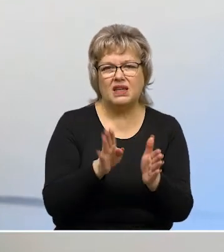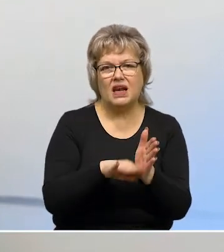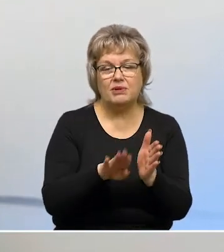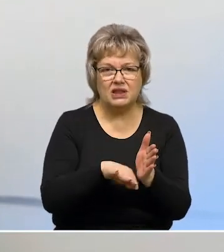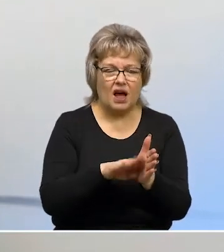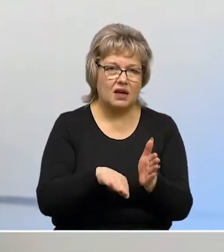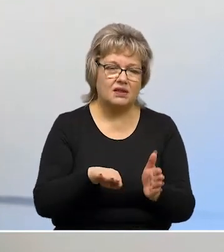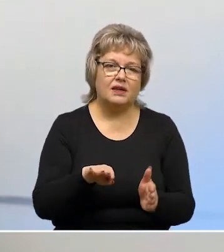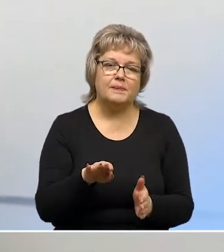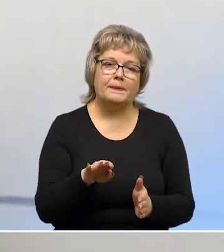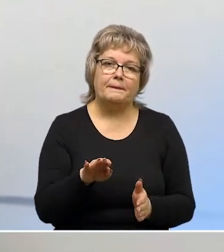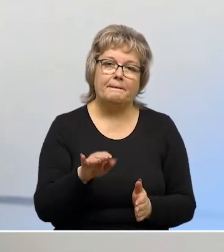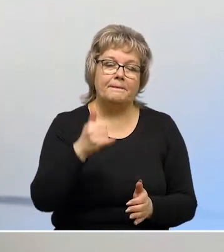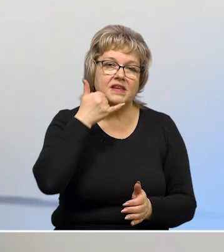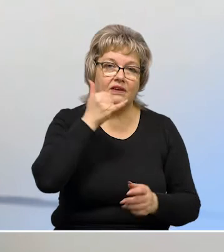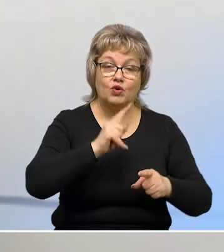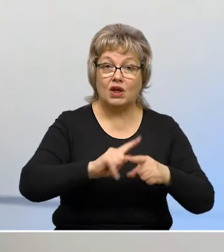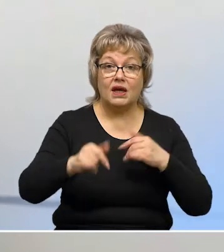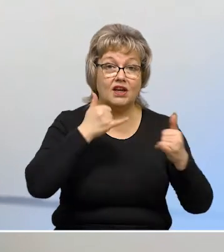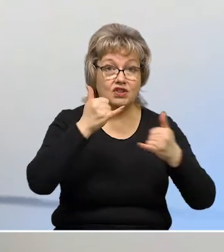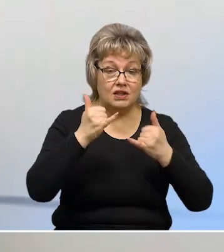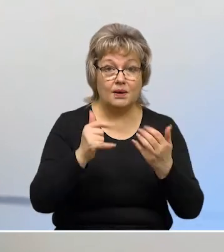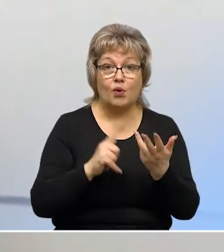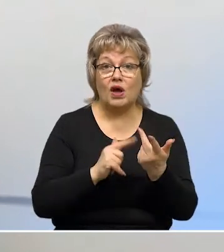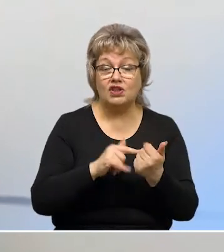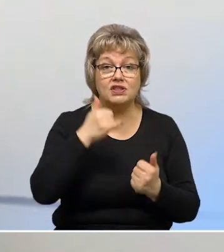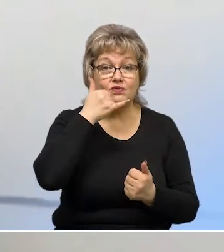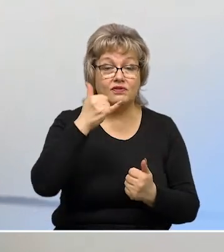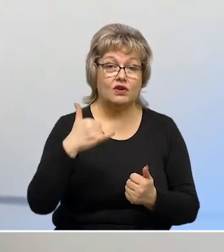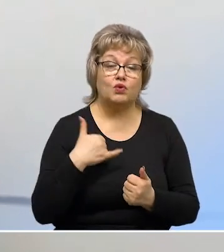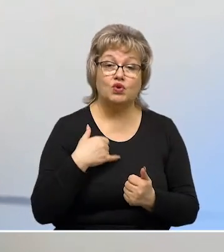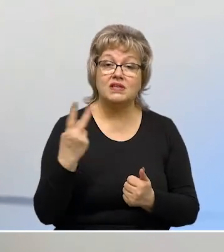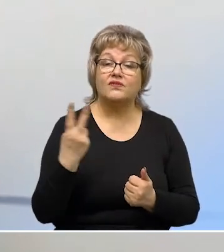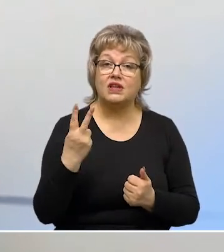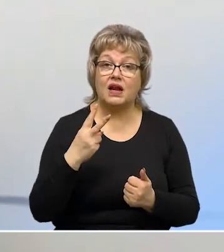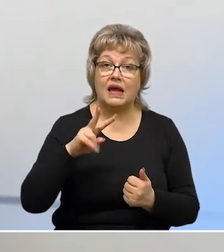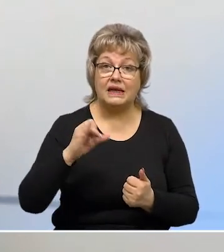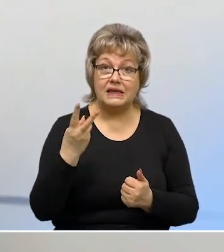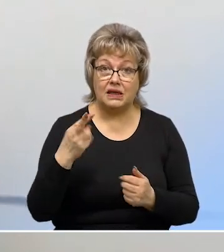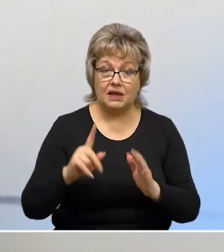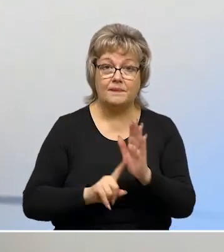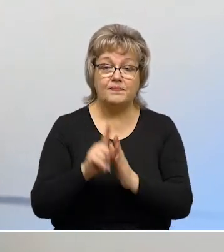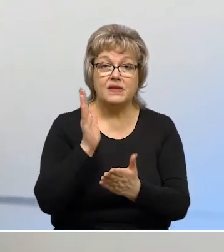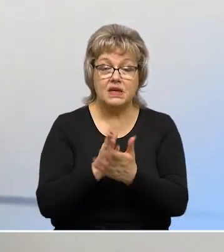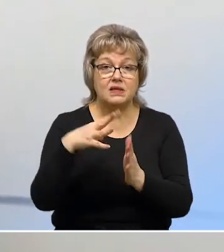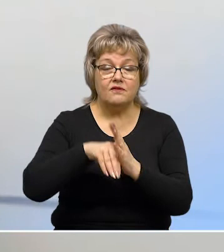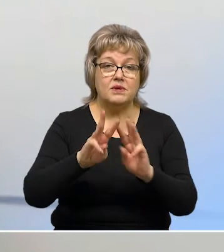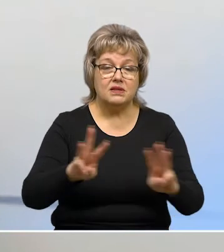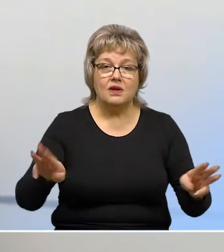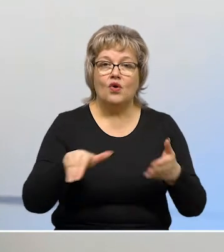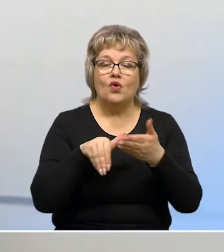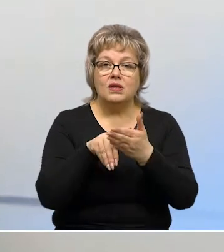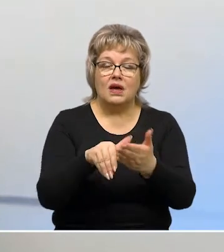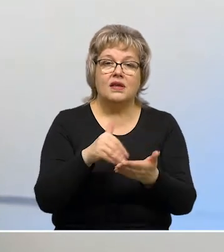элементарно, телефоны горячей линии по количеству звонков. нас вторая горячая линия развернута в министерстве